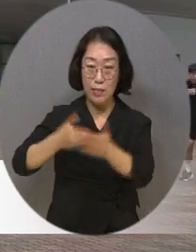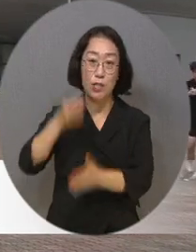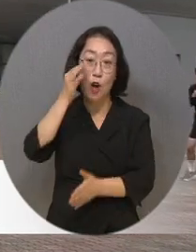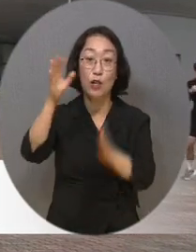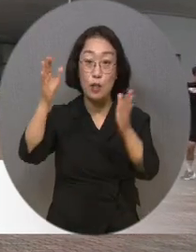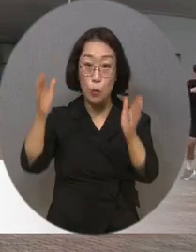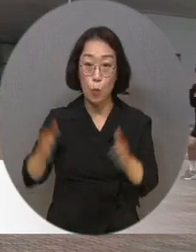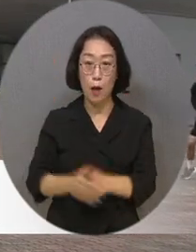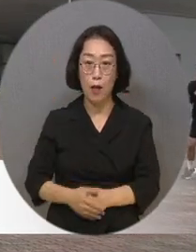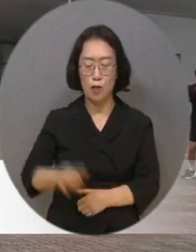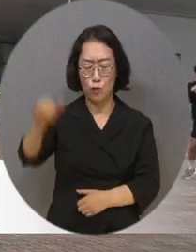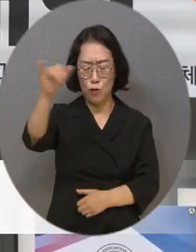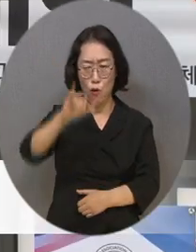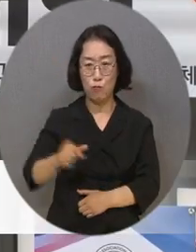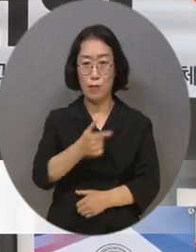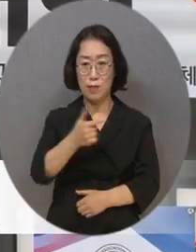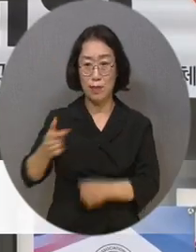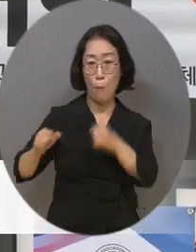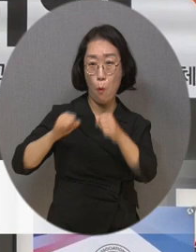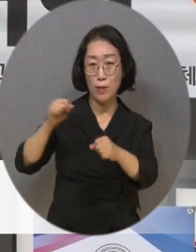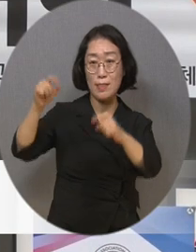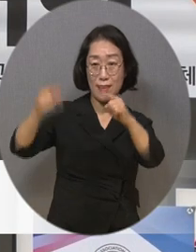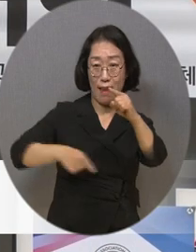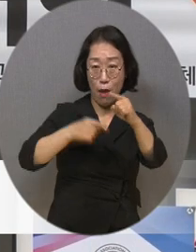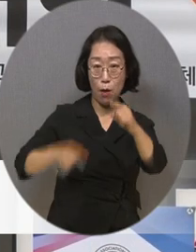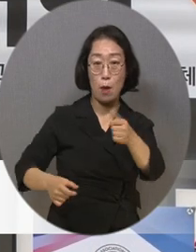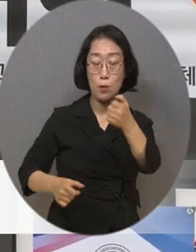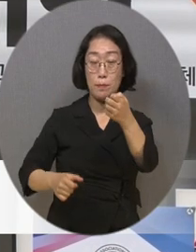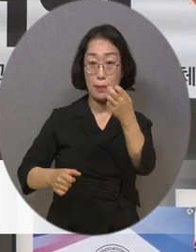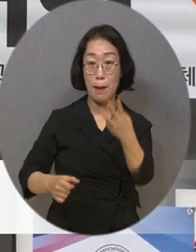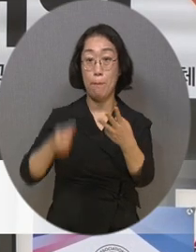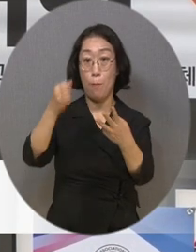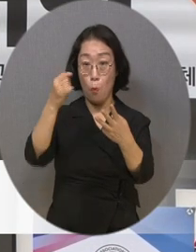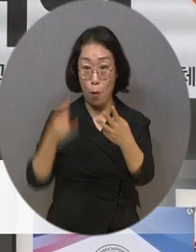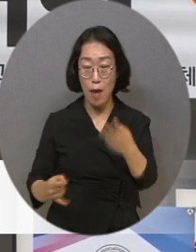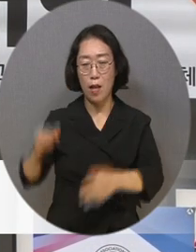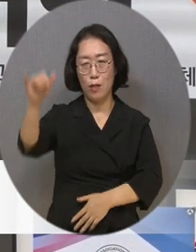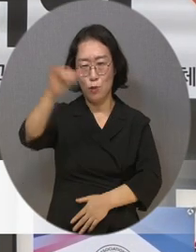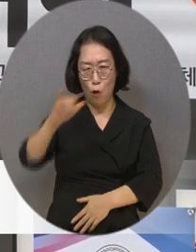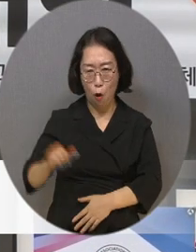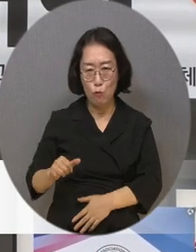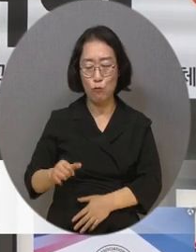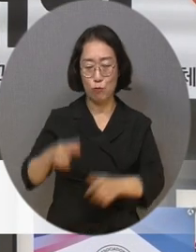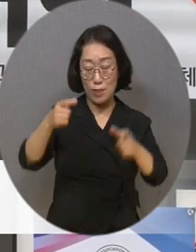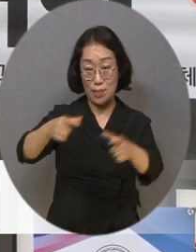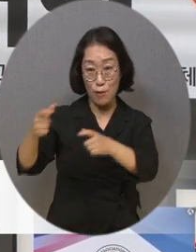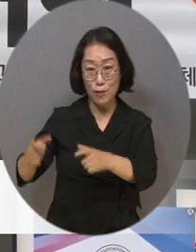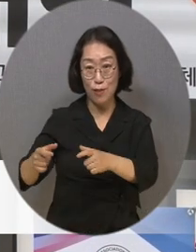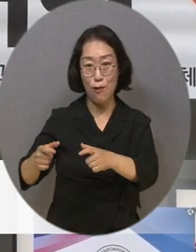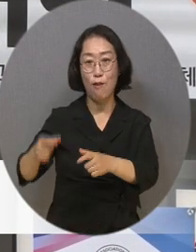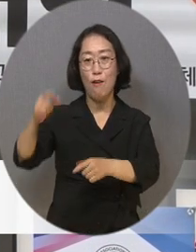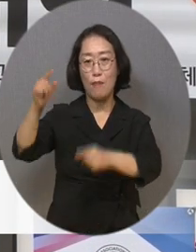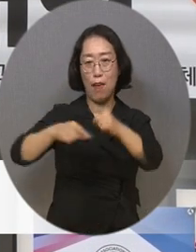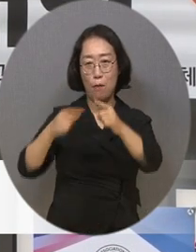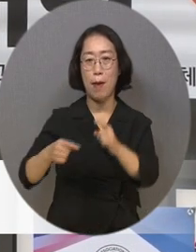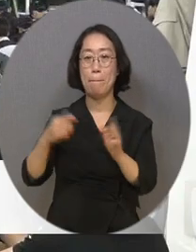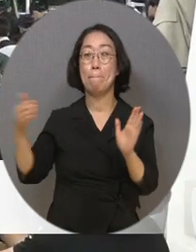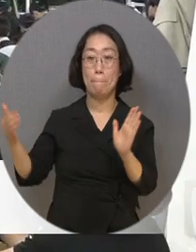전국 최대 규모의 복싱대회인 제53회 대통령배 전국시도 복싱대회가 열렸습니다.